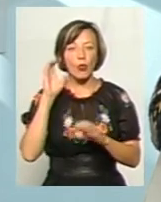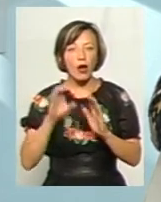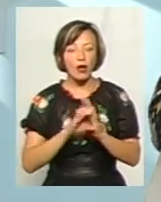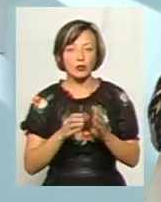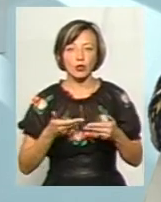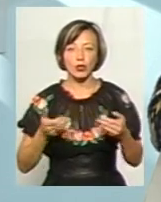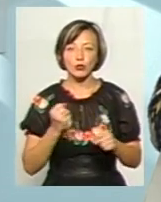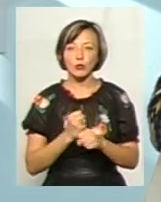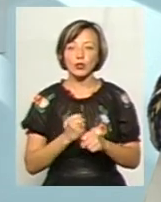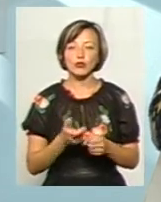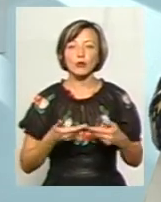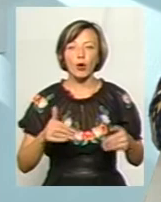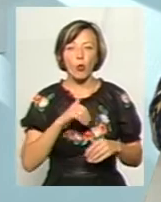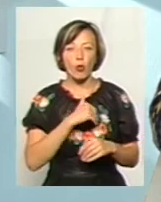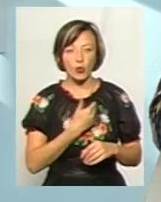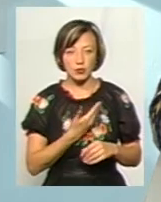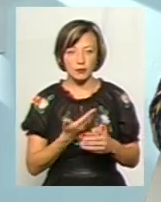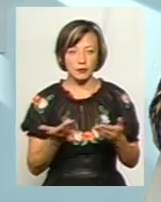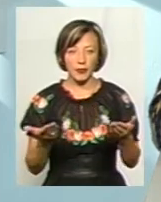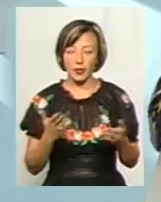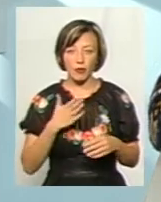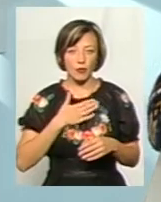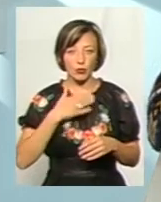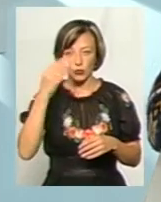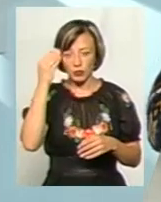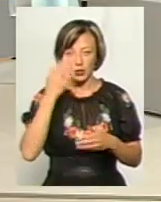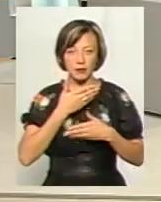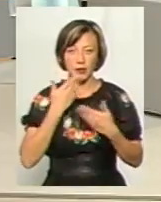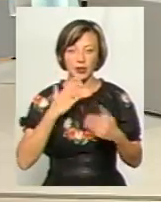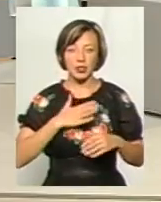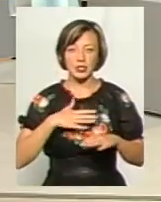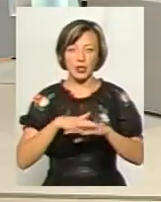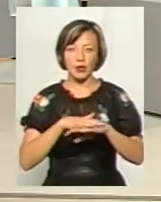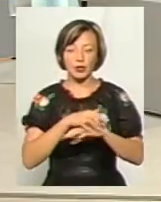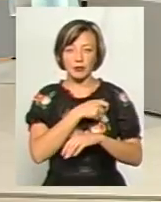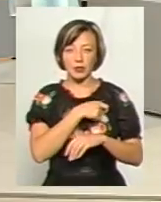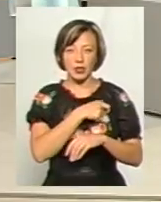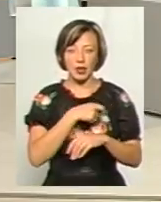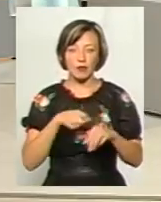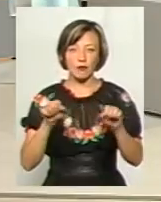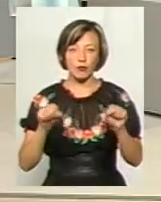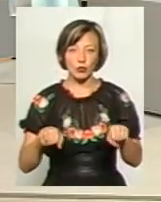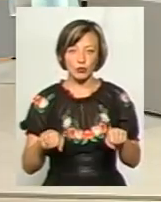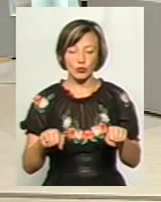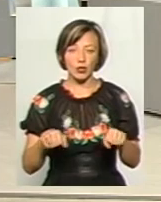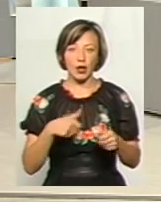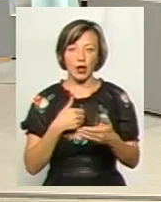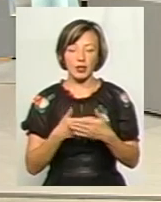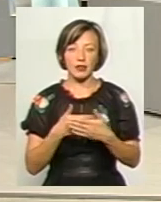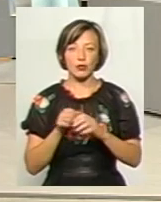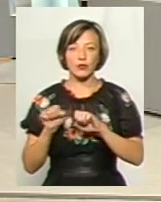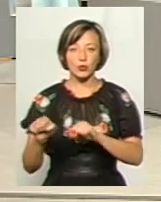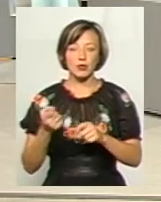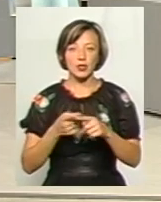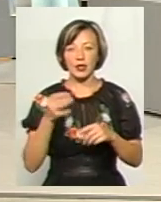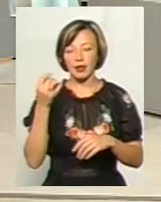нас, робити те, що ми хочемо. Як на мене, то оскільки немає наших народних депутатів таких, які можуть активно відстоювати